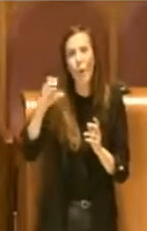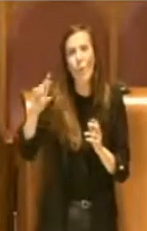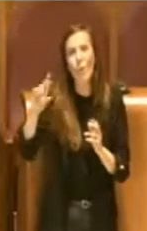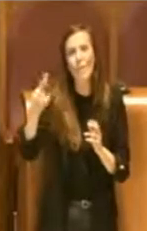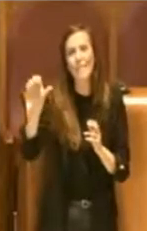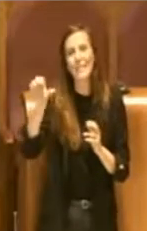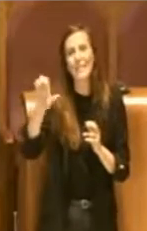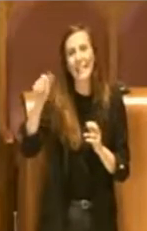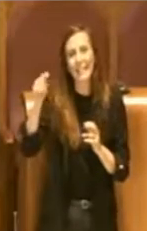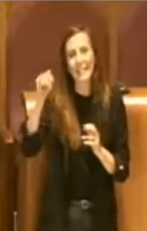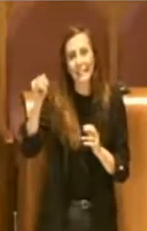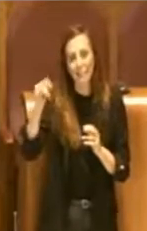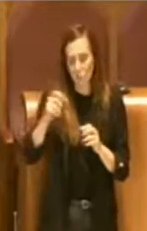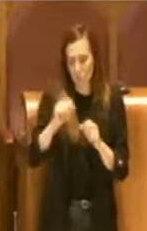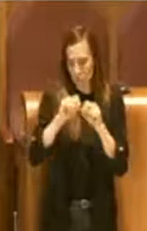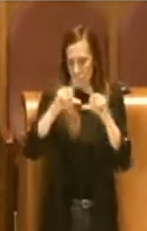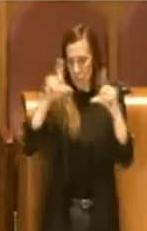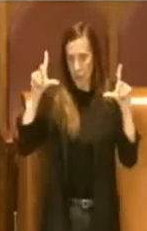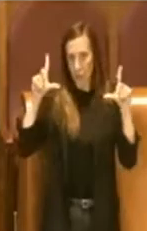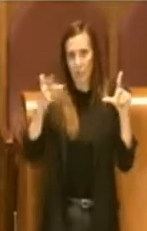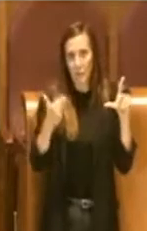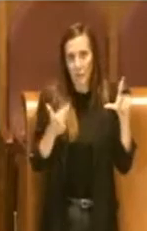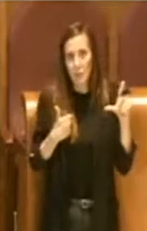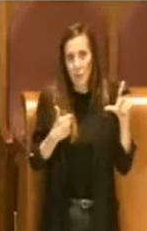perplessi soprattutto in questo periodo.